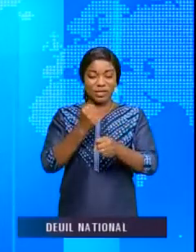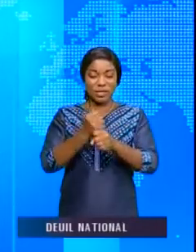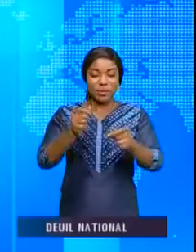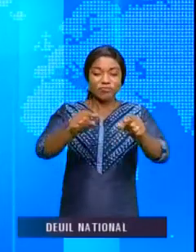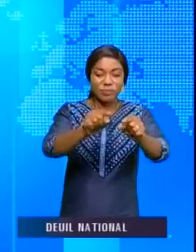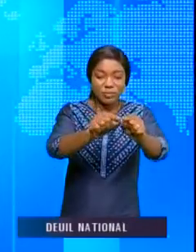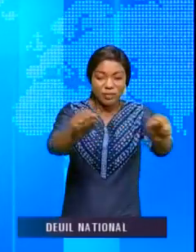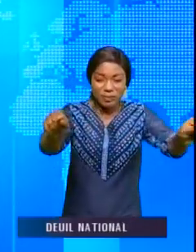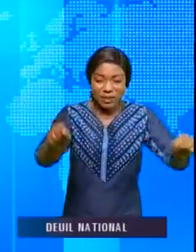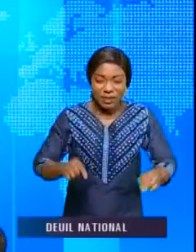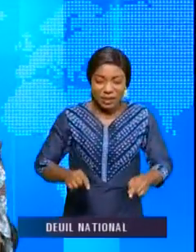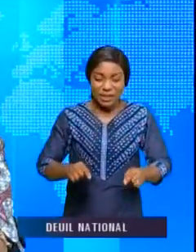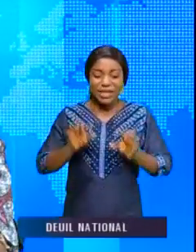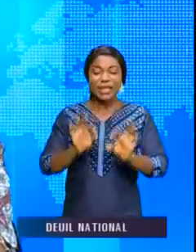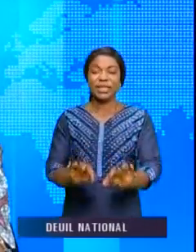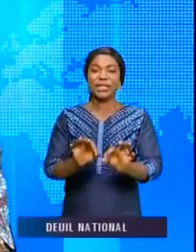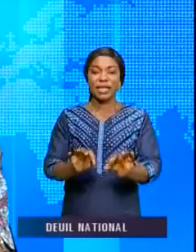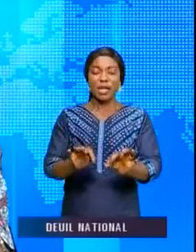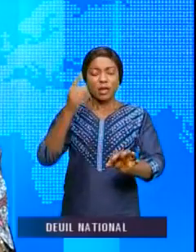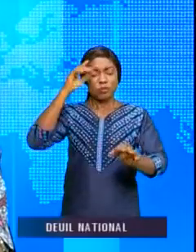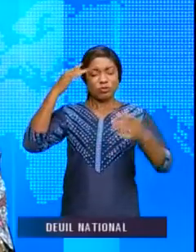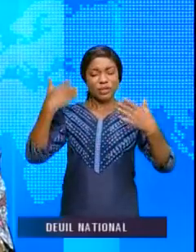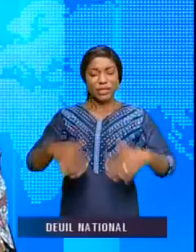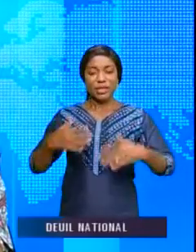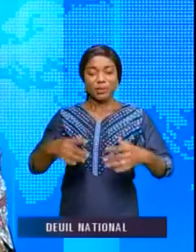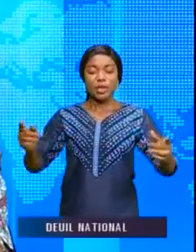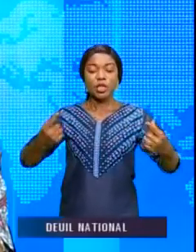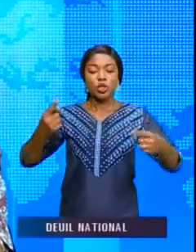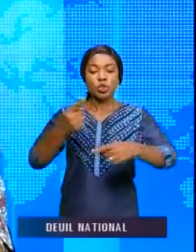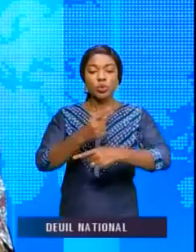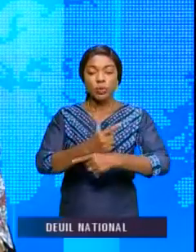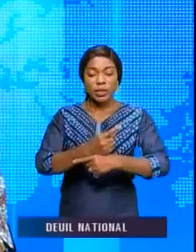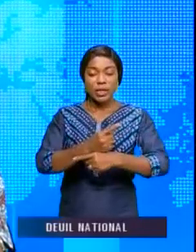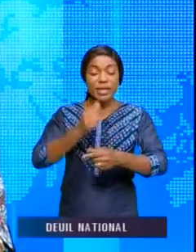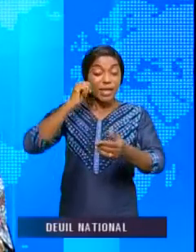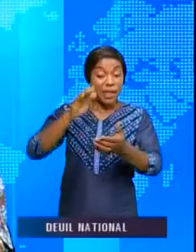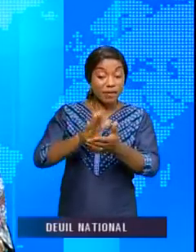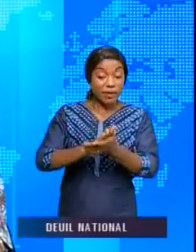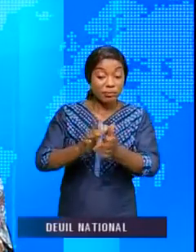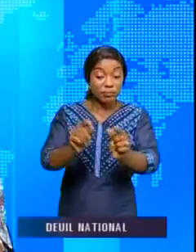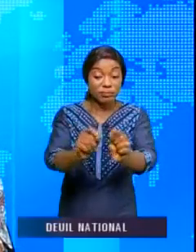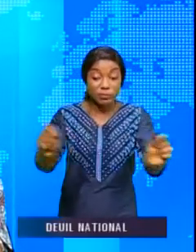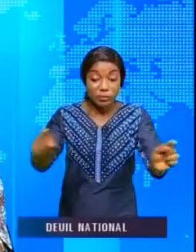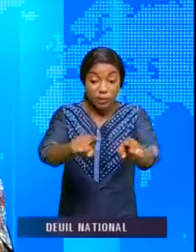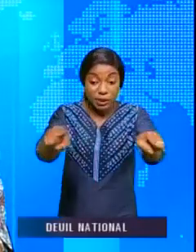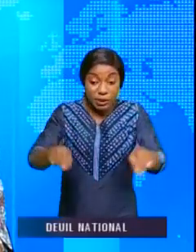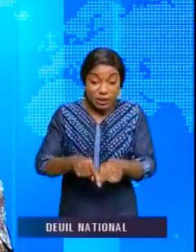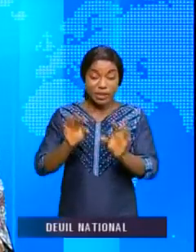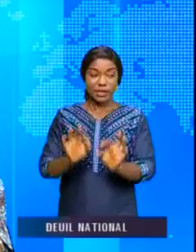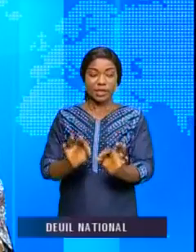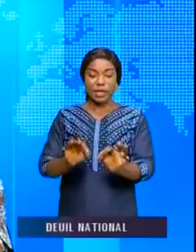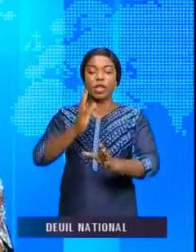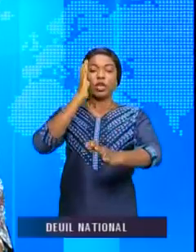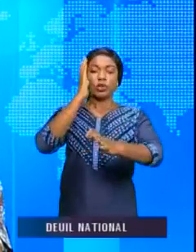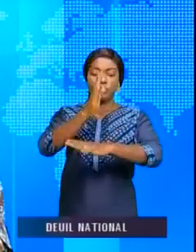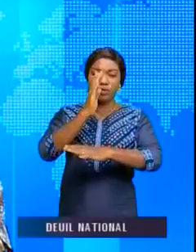choisi pour célébrer la journée mondiale des géomètres en ce mois de mars, mois dédié à la femme. Et à Kinshasa, une conférence virtuelle a été organisée